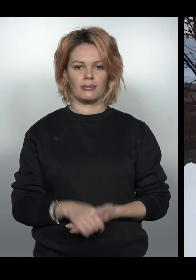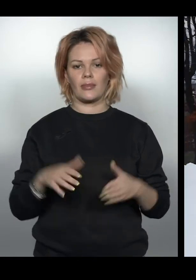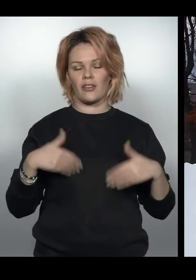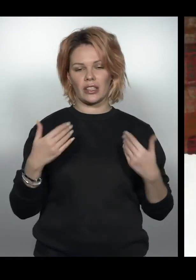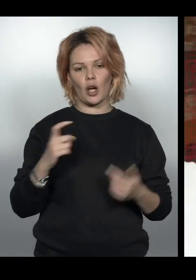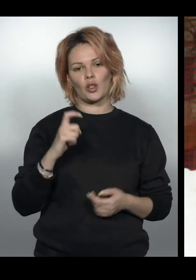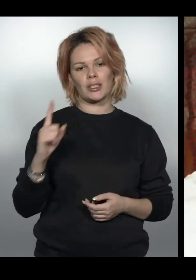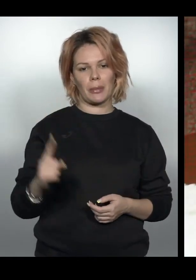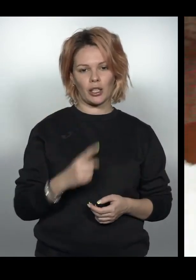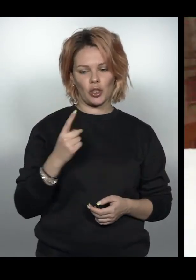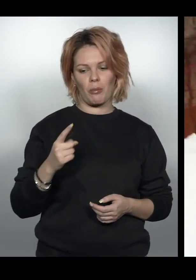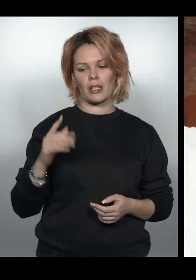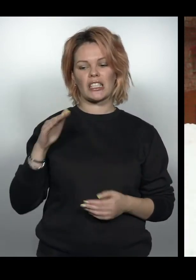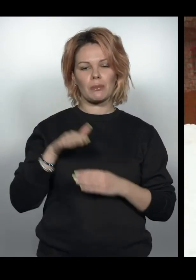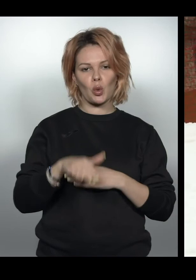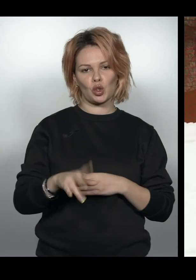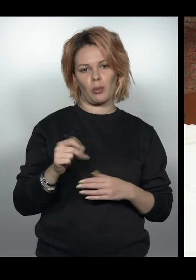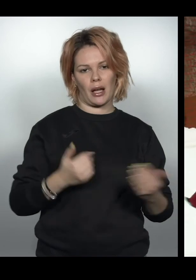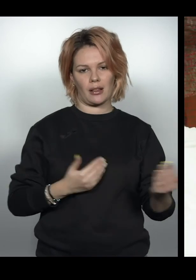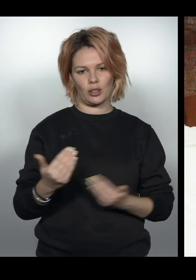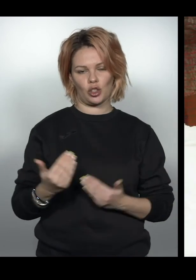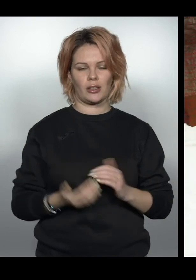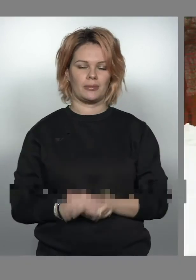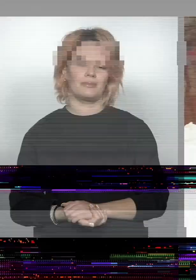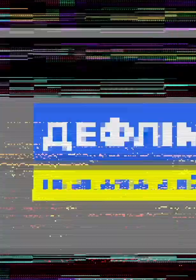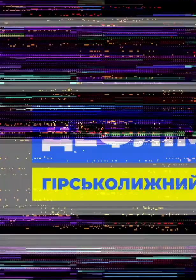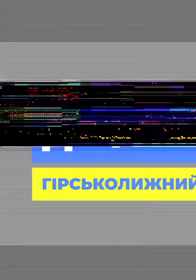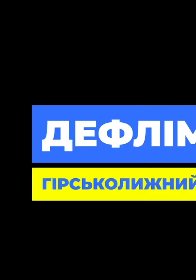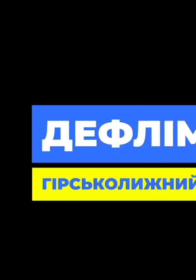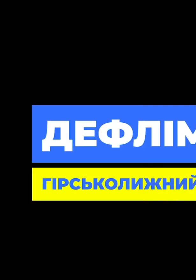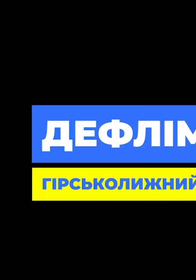Почти є. Вітаю з першим спуском на лижах.